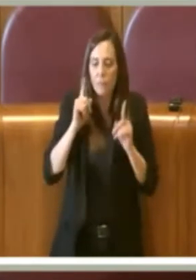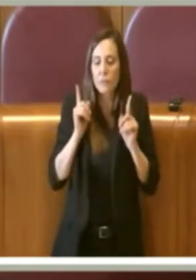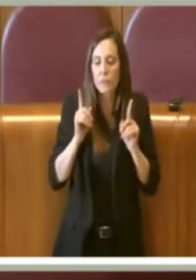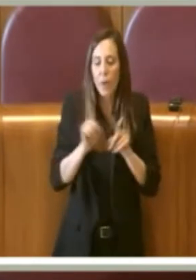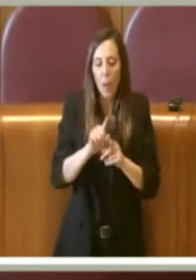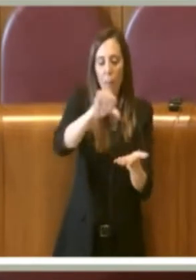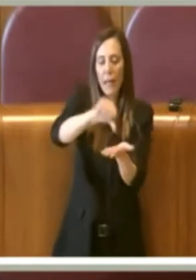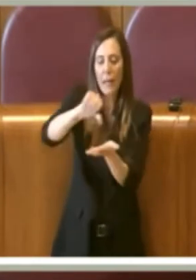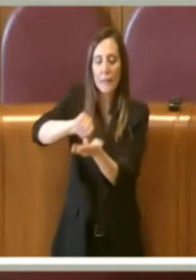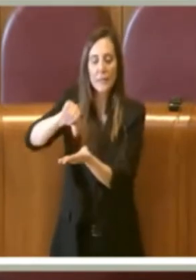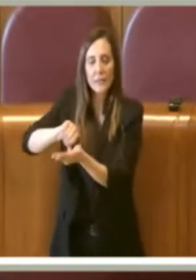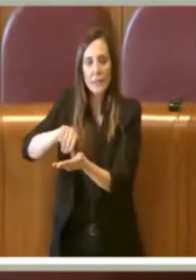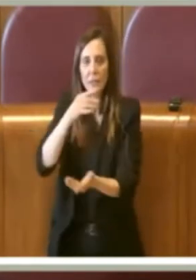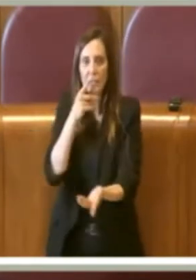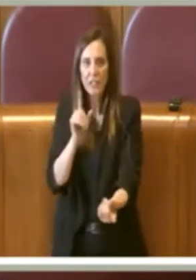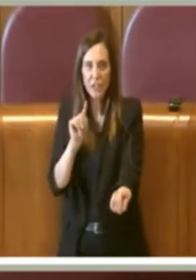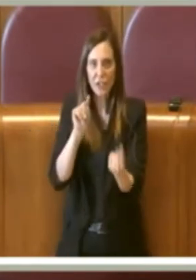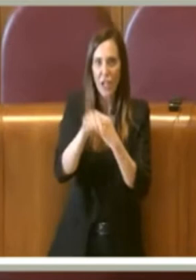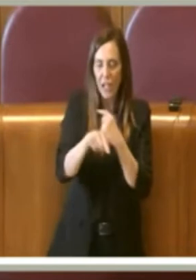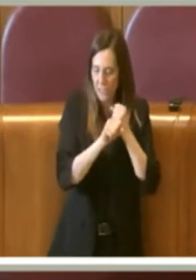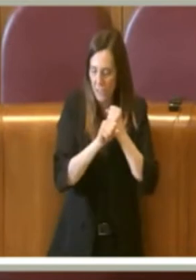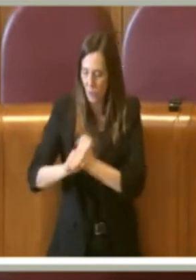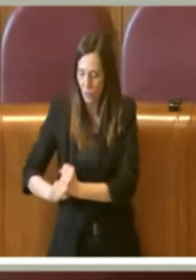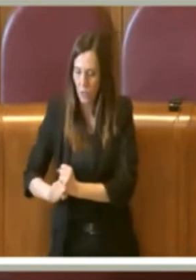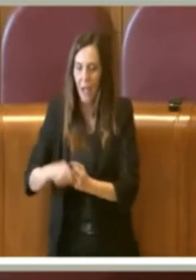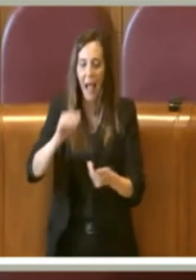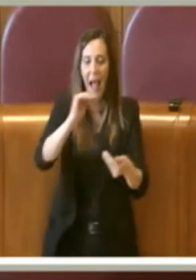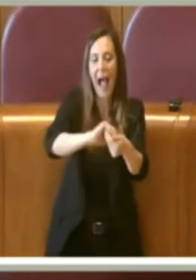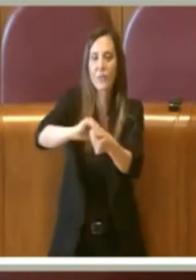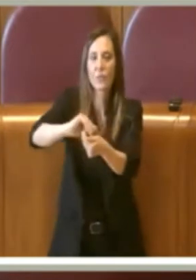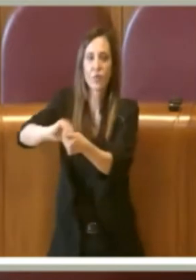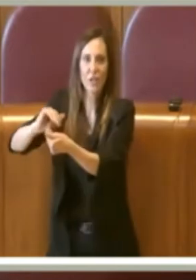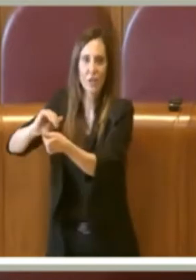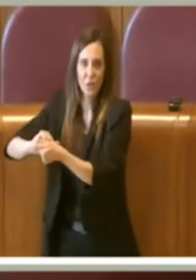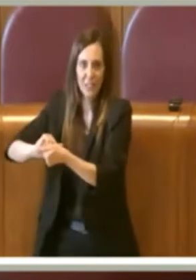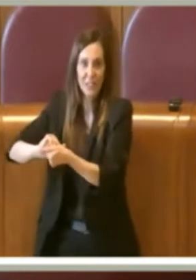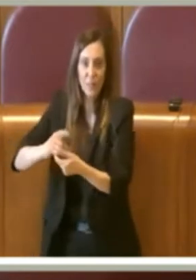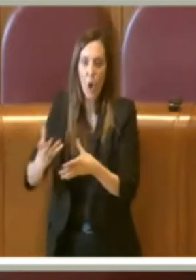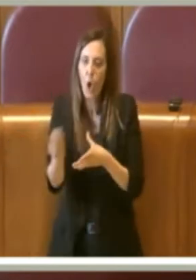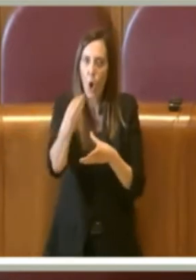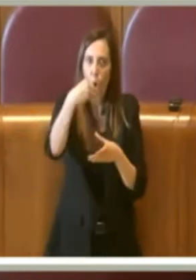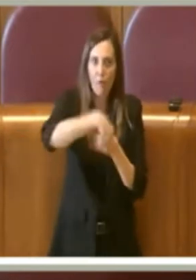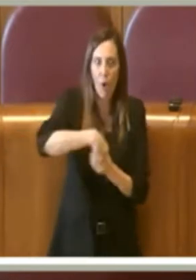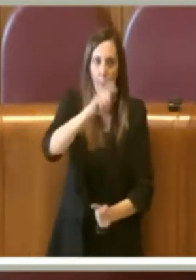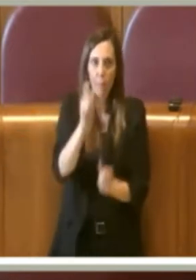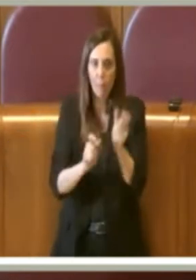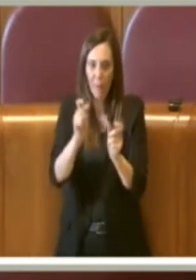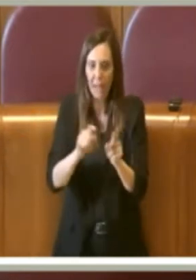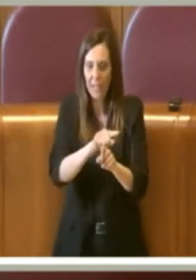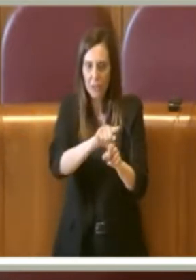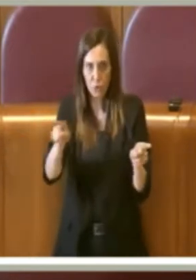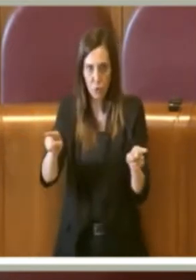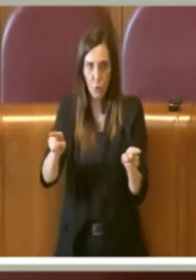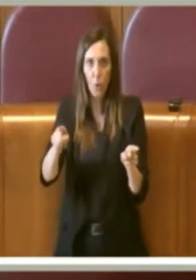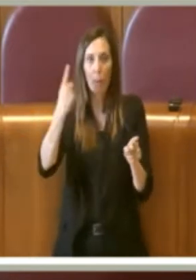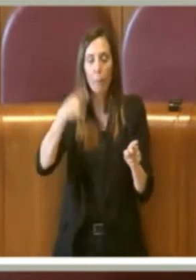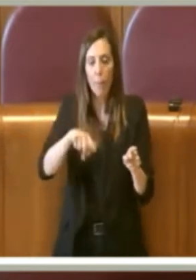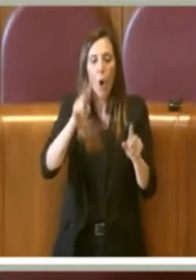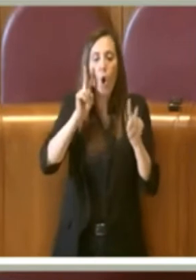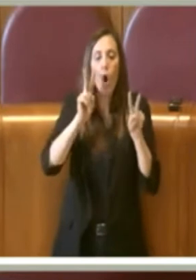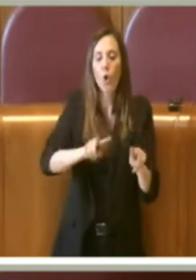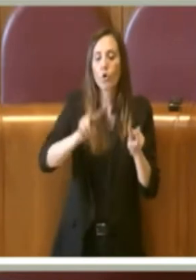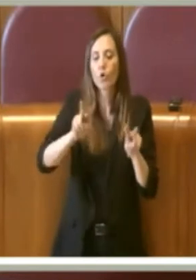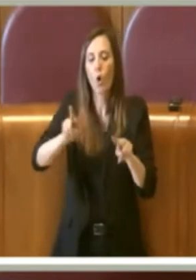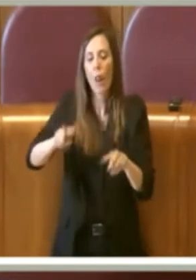una sinergia tra istituzioni e associazionismo che vede coinvolte le persone ovviamente a controllare il